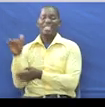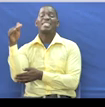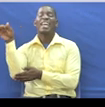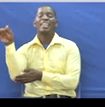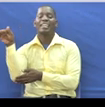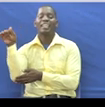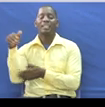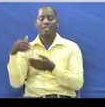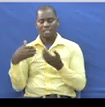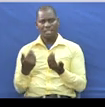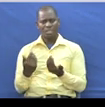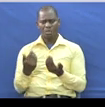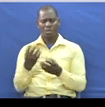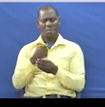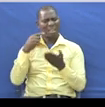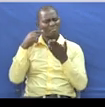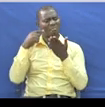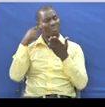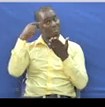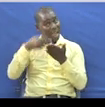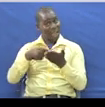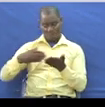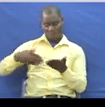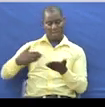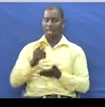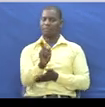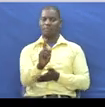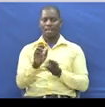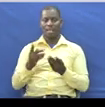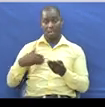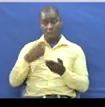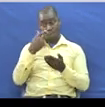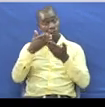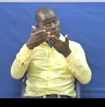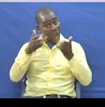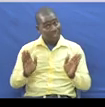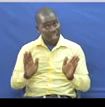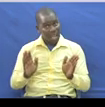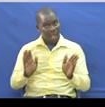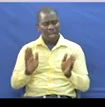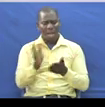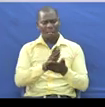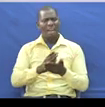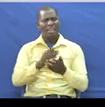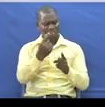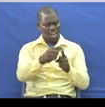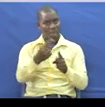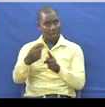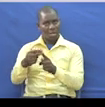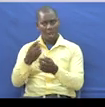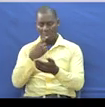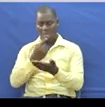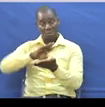Kwenye Namana Hapu Isinge Tuletia Ile Maana Ambo Sisi Tunaitaka Na Kitaka Uwane Walisia Kwamba Kuna Baazi Yamanenu Unaweza Ukaondua